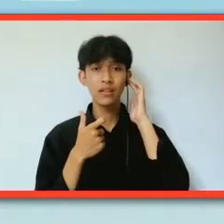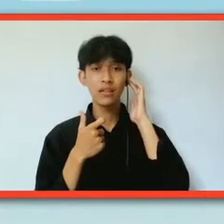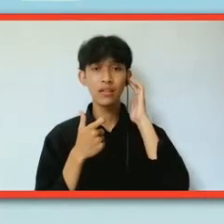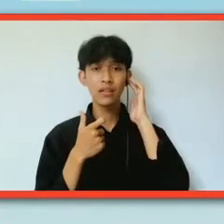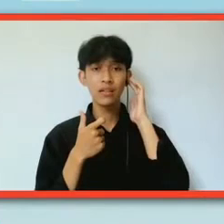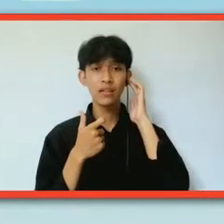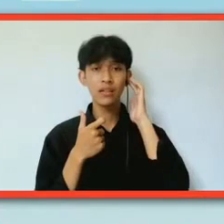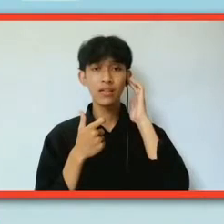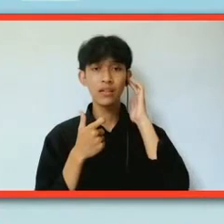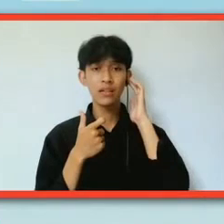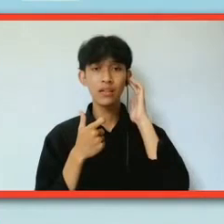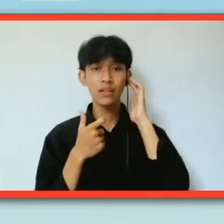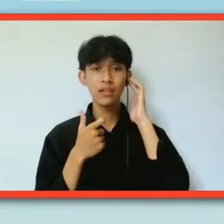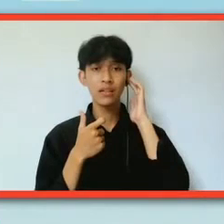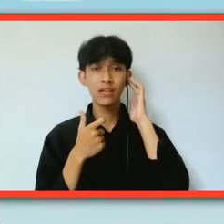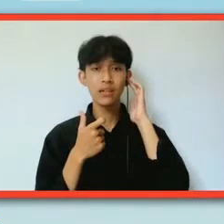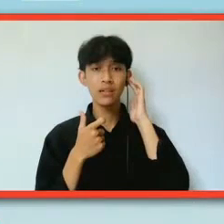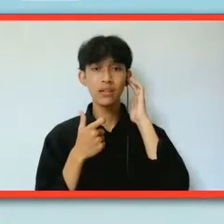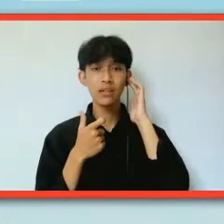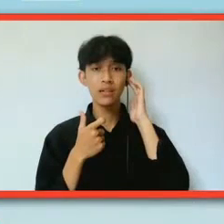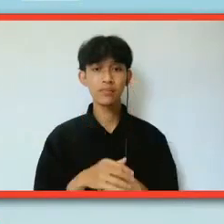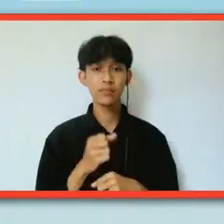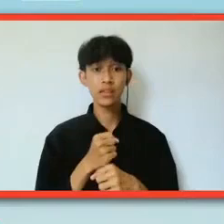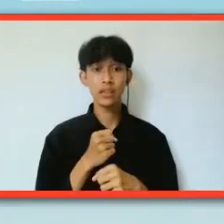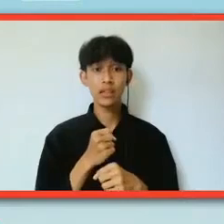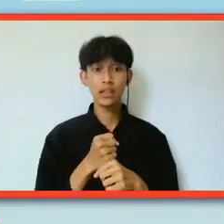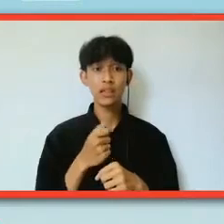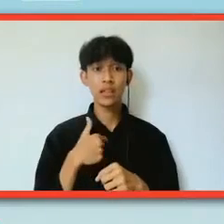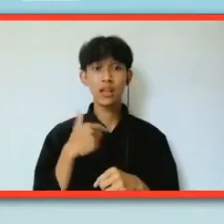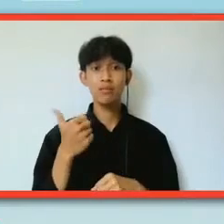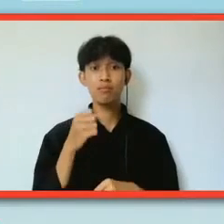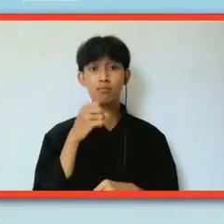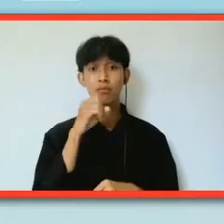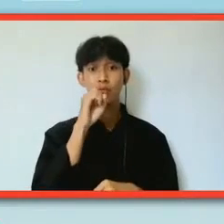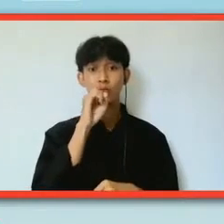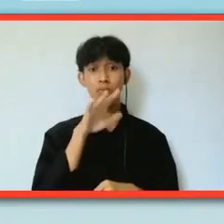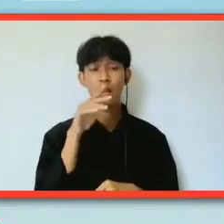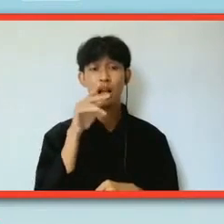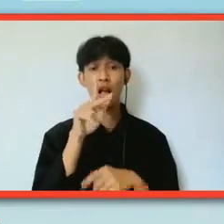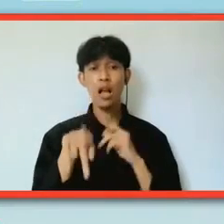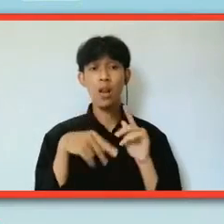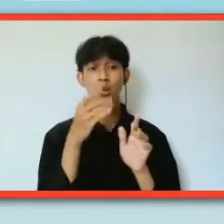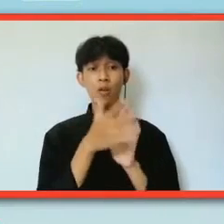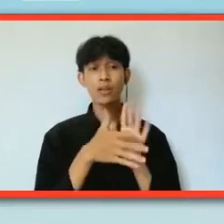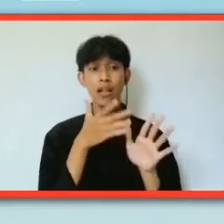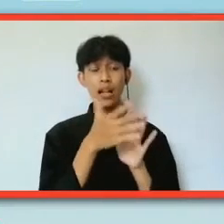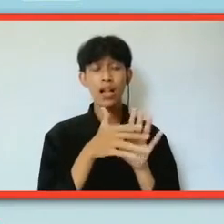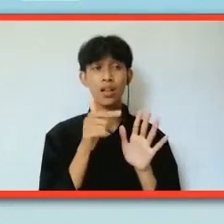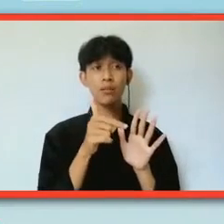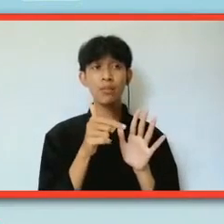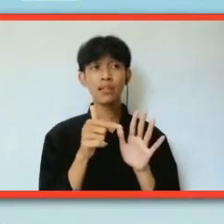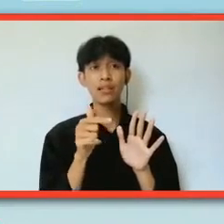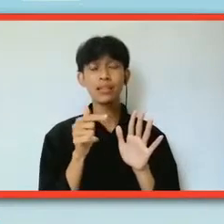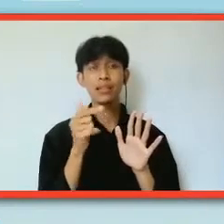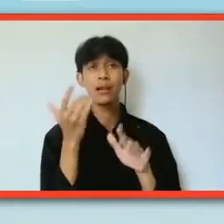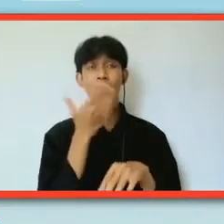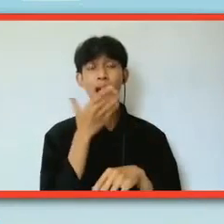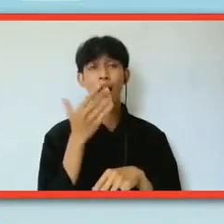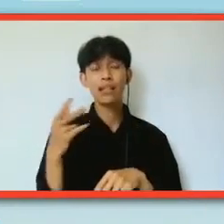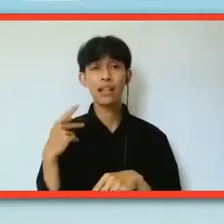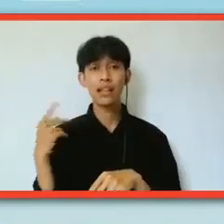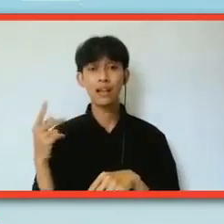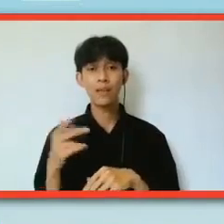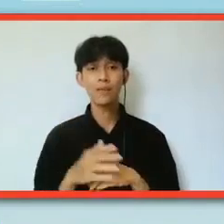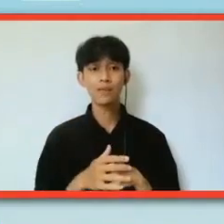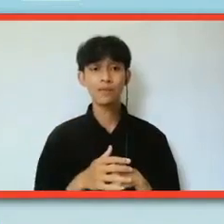Bahasanya bahasa icara itu penting bagi kami. Bahasa icara itu adalah seperti mata bagi kami. Soal gimana?